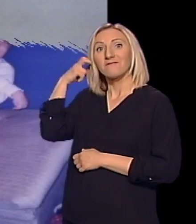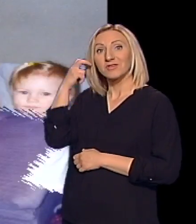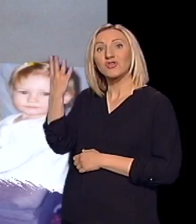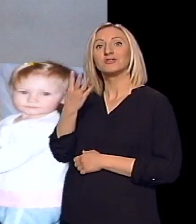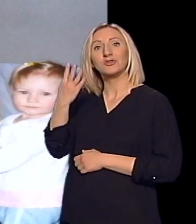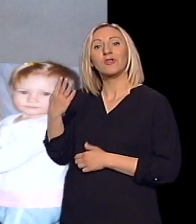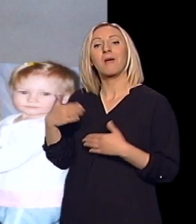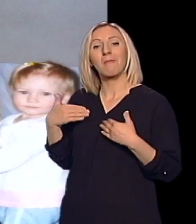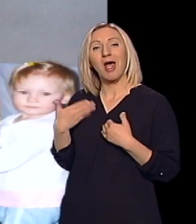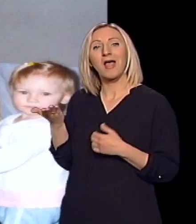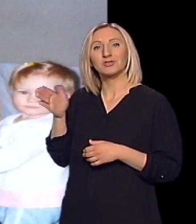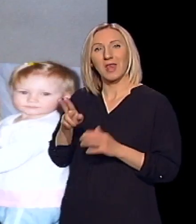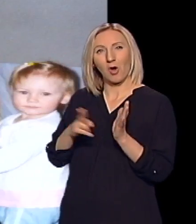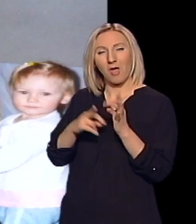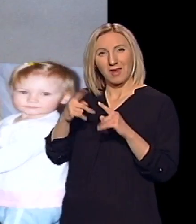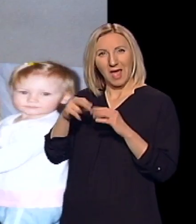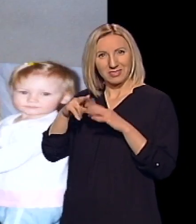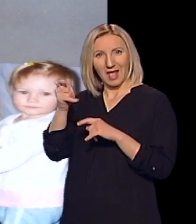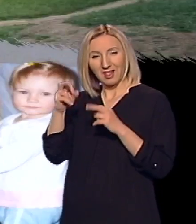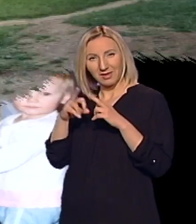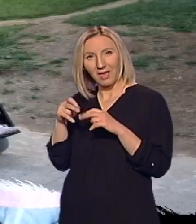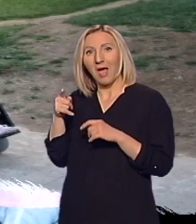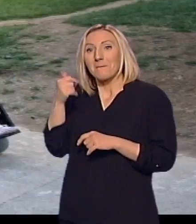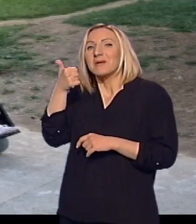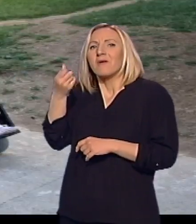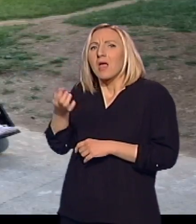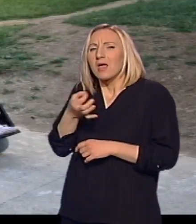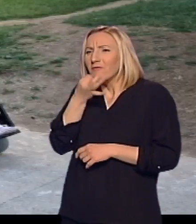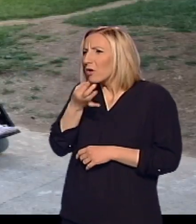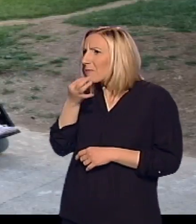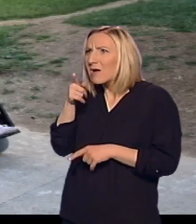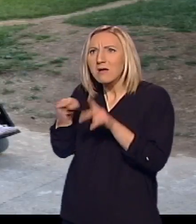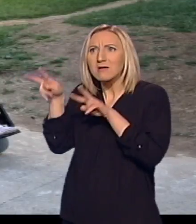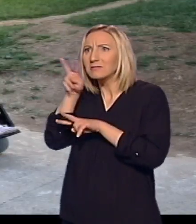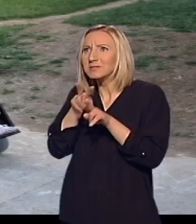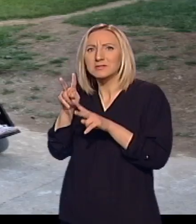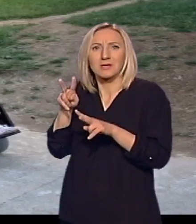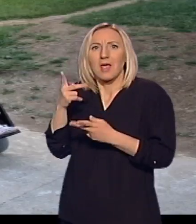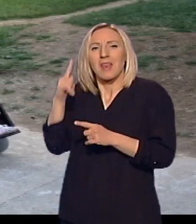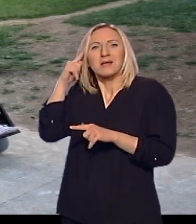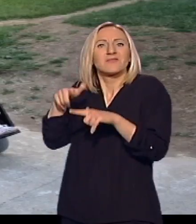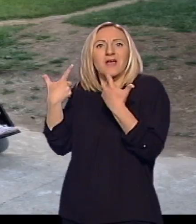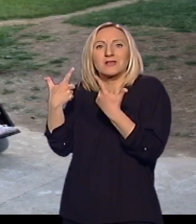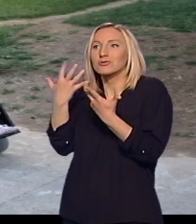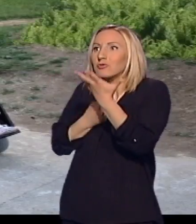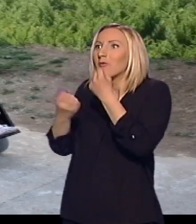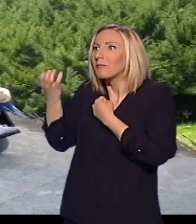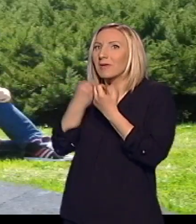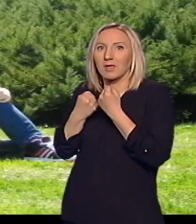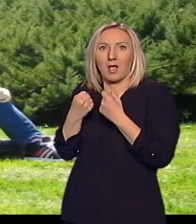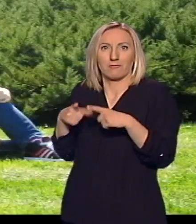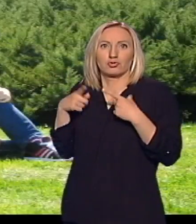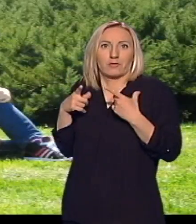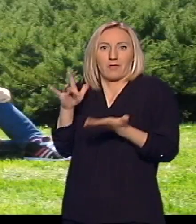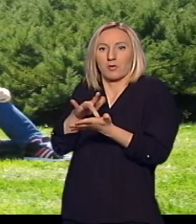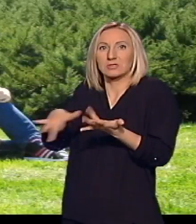Natalije, te prve informacije prosto nesvesno upijala živeći u okruženju, sredini, u kojoj postoji neko koji ima